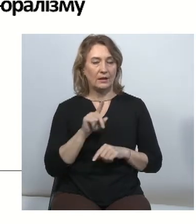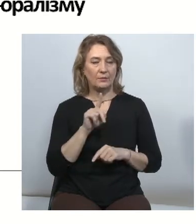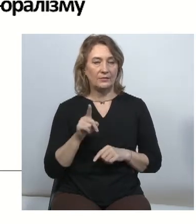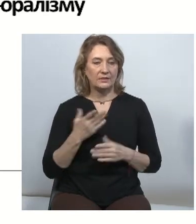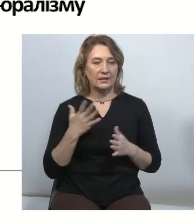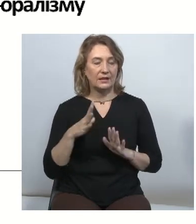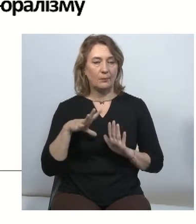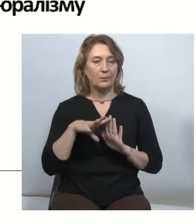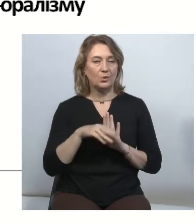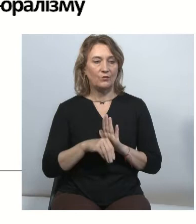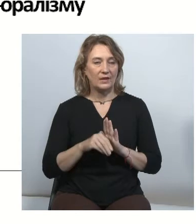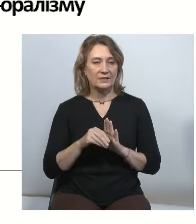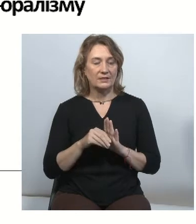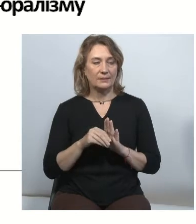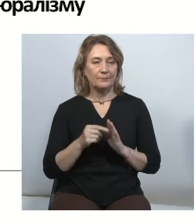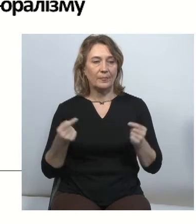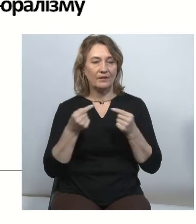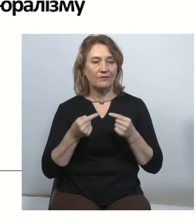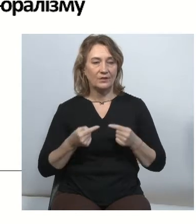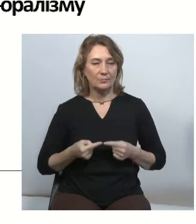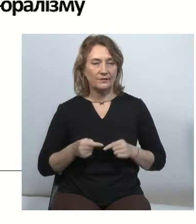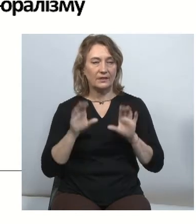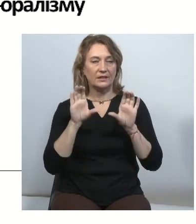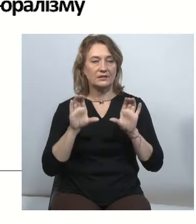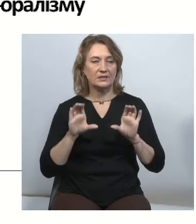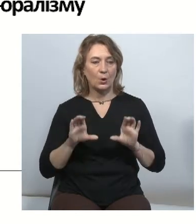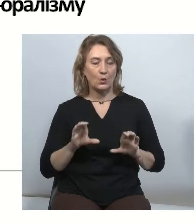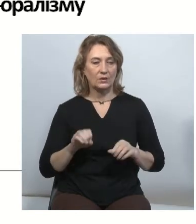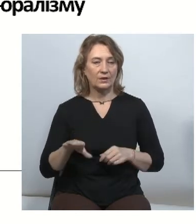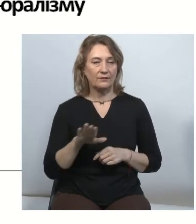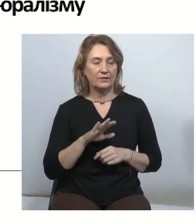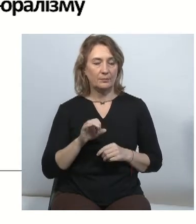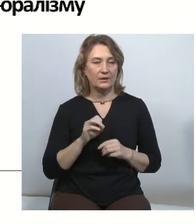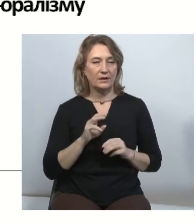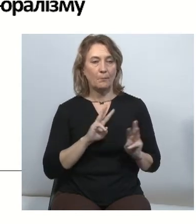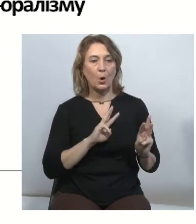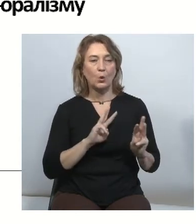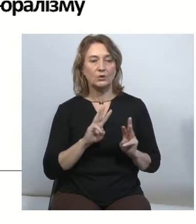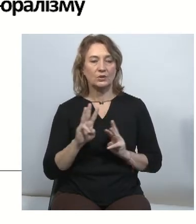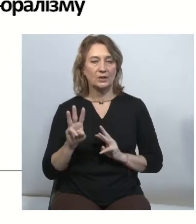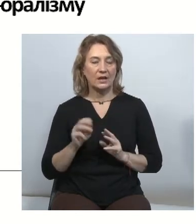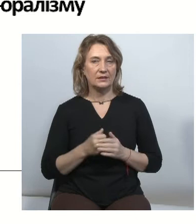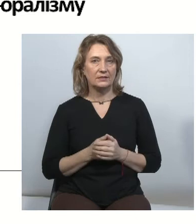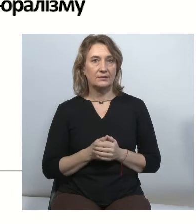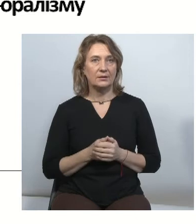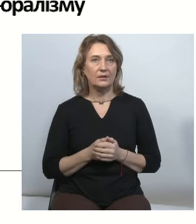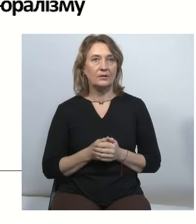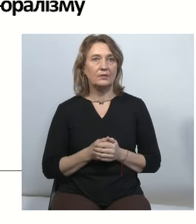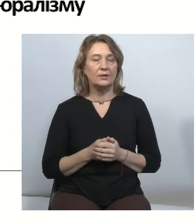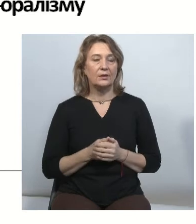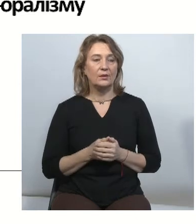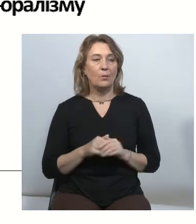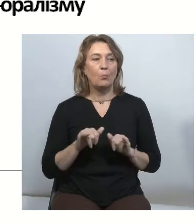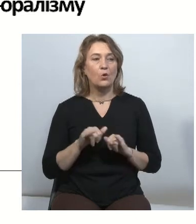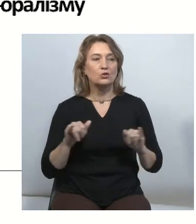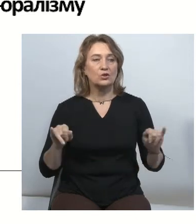відповідність до стандартів Ради Європи, онлайн-медіа і так звані платформи з поширення